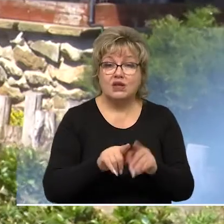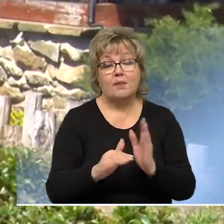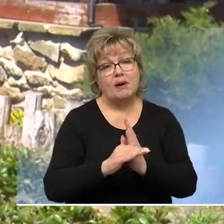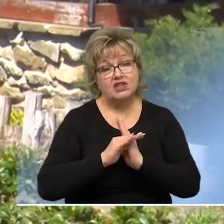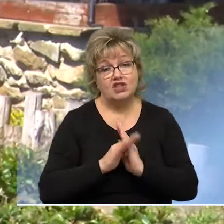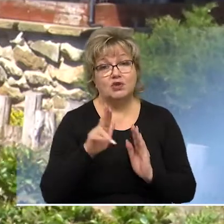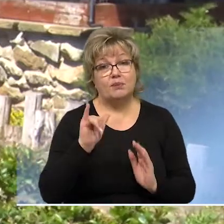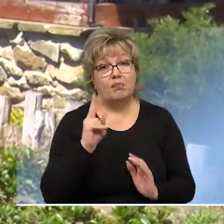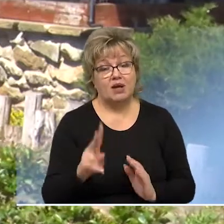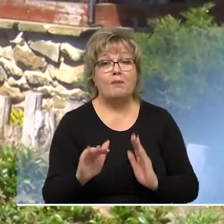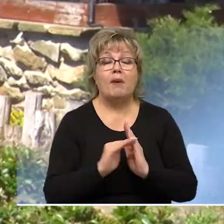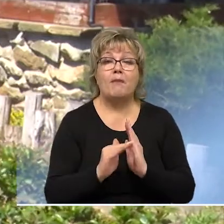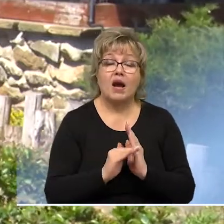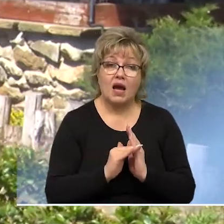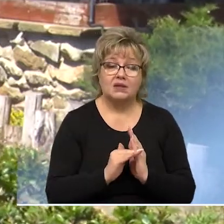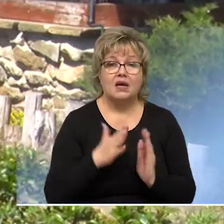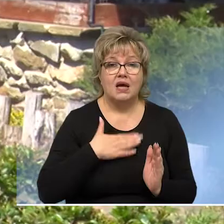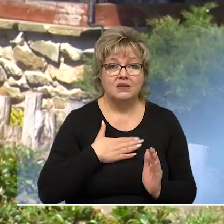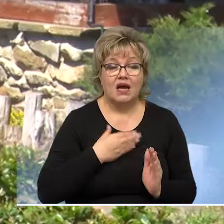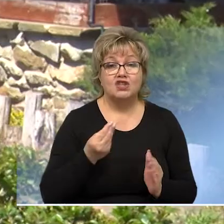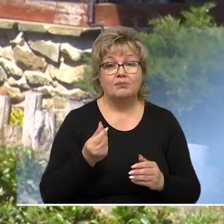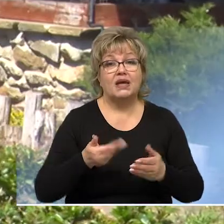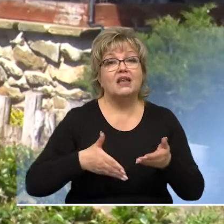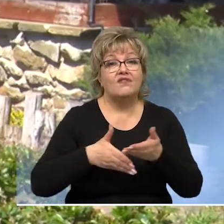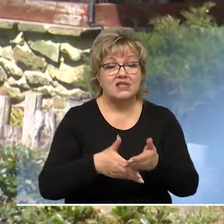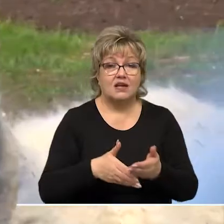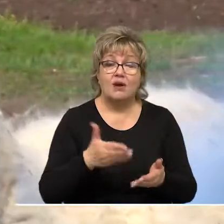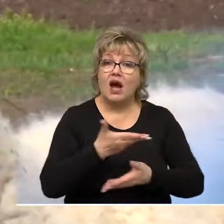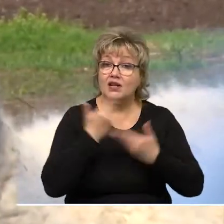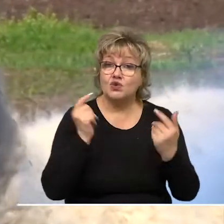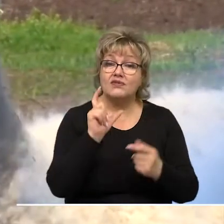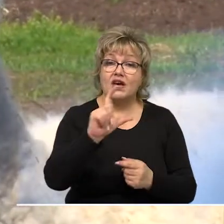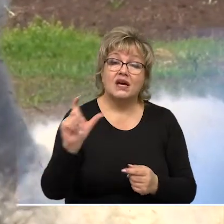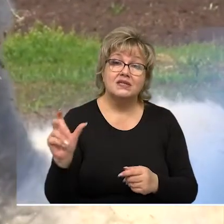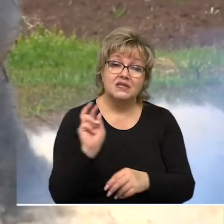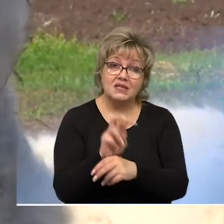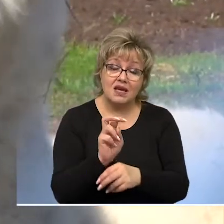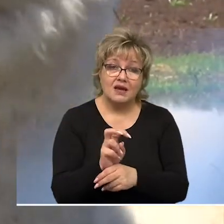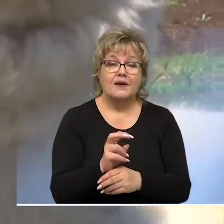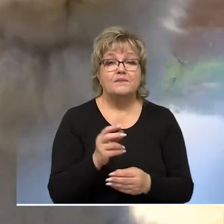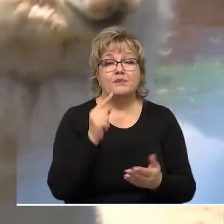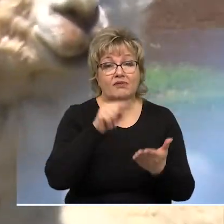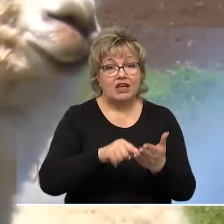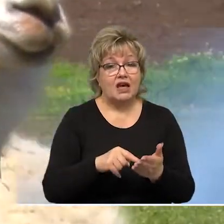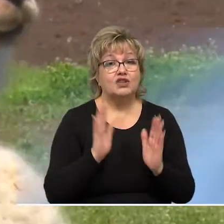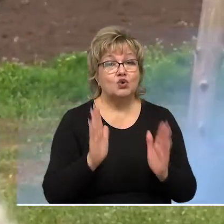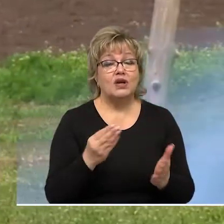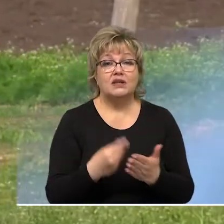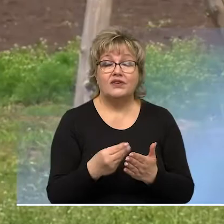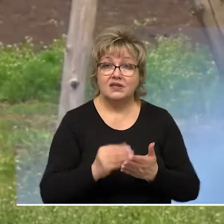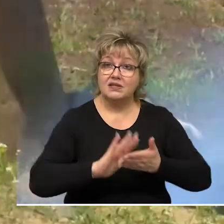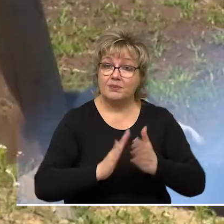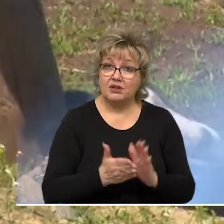всё-таки поддерживает парк и помогает нашим инвесторам. Отсутствие гостей повлияло не только на финансовое